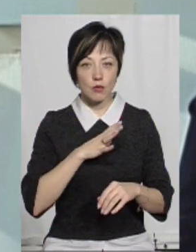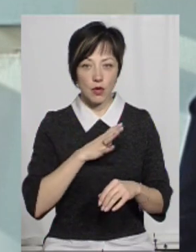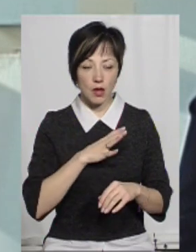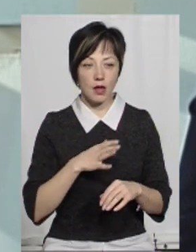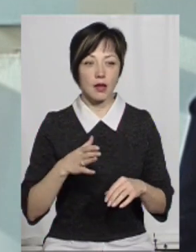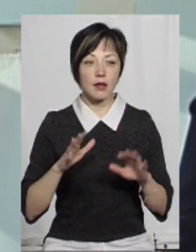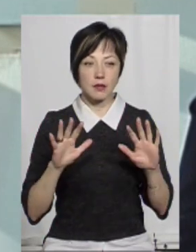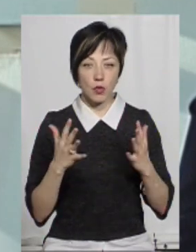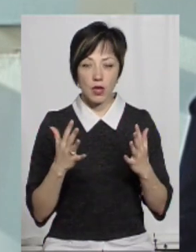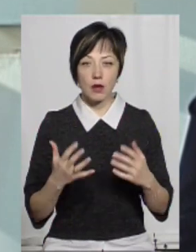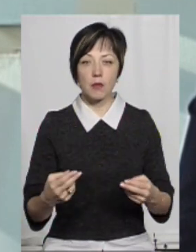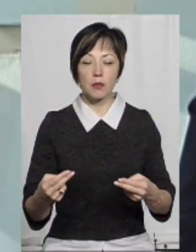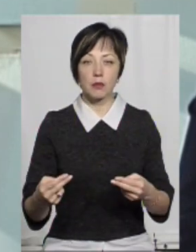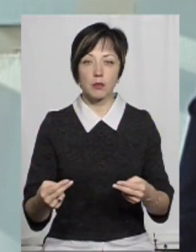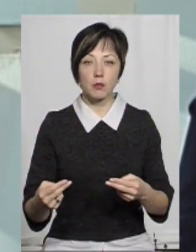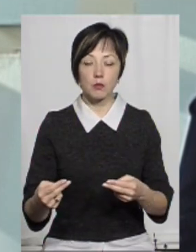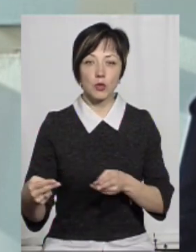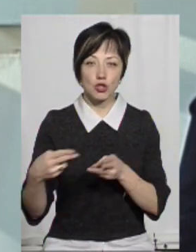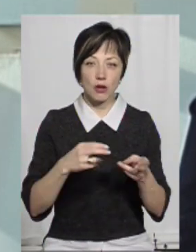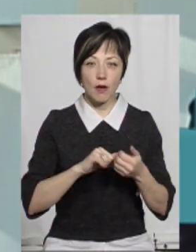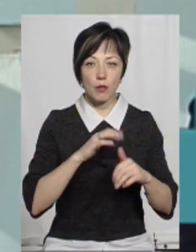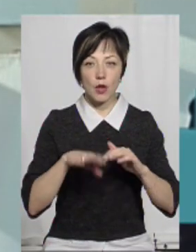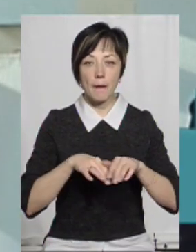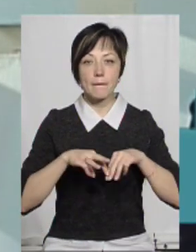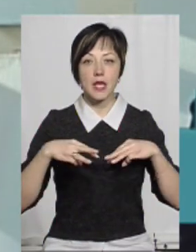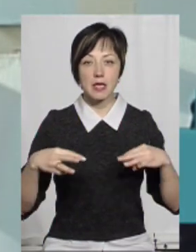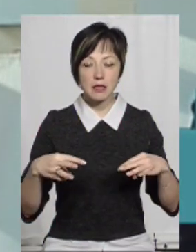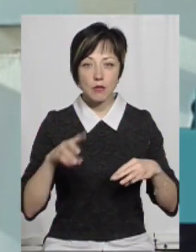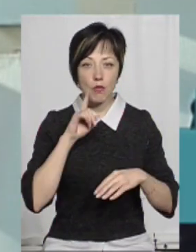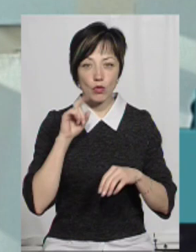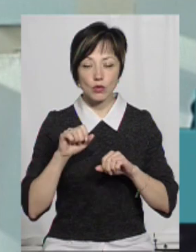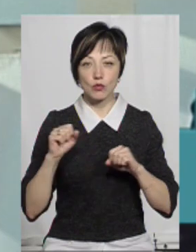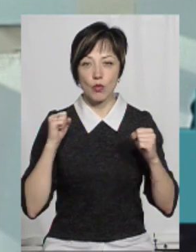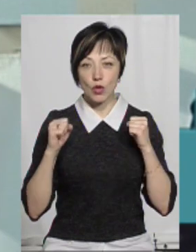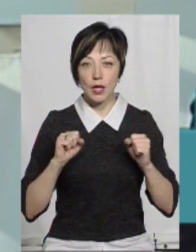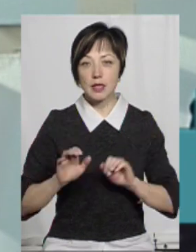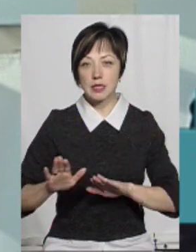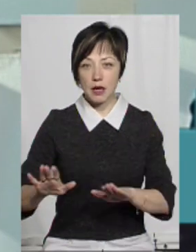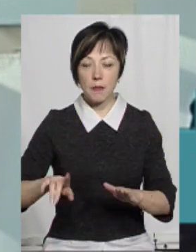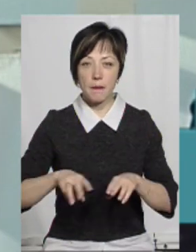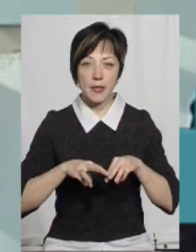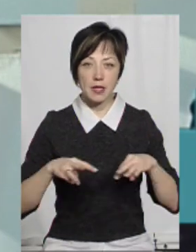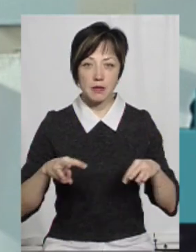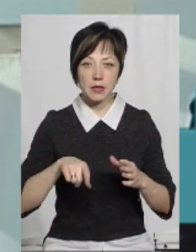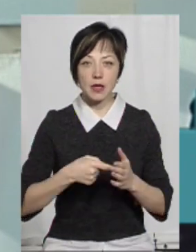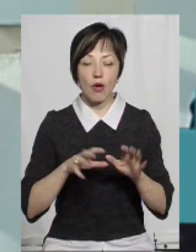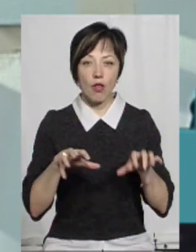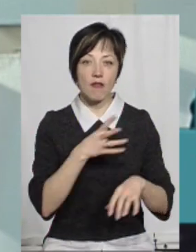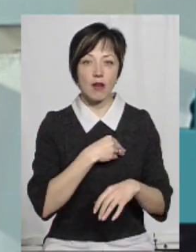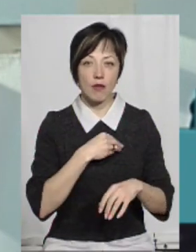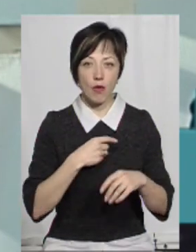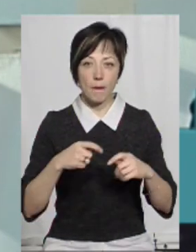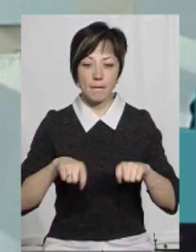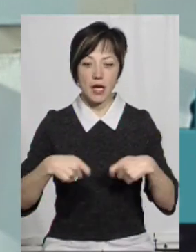діяла подія. До нас приїжджав міністр молоді спорту, замміністр молоді спорту, міський голова міста Львова. Вони